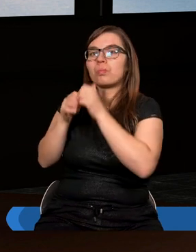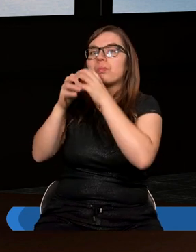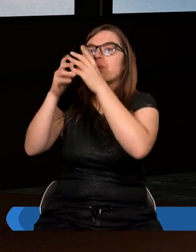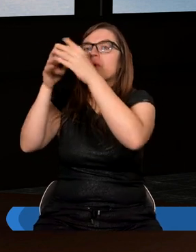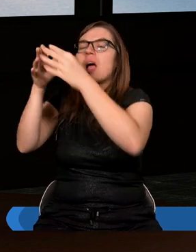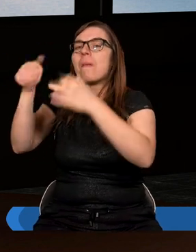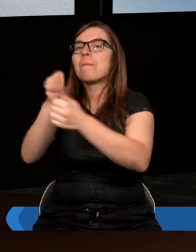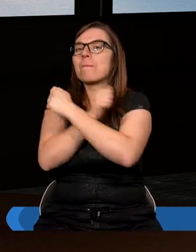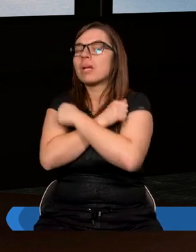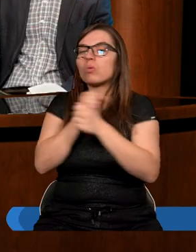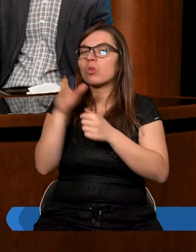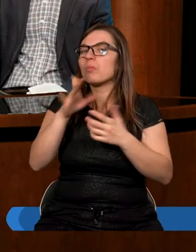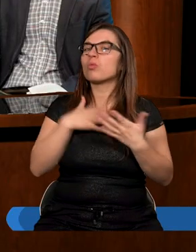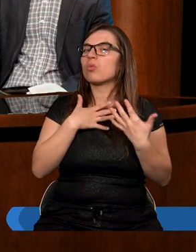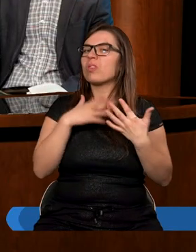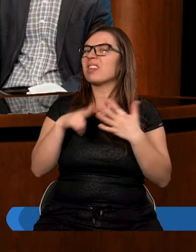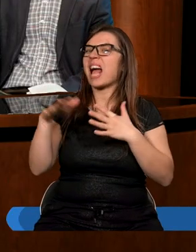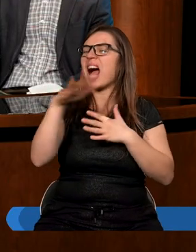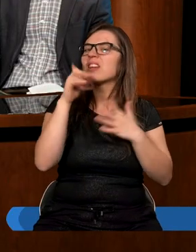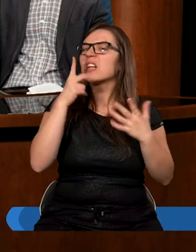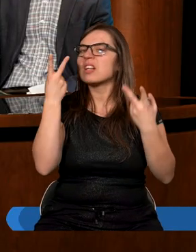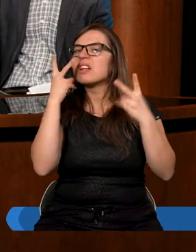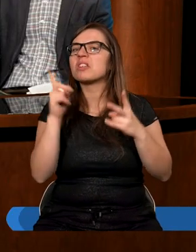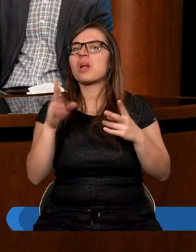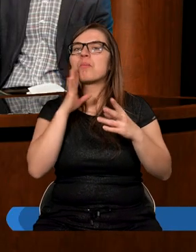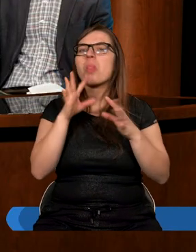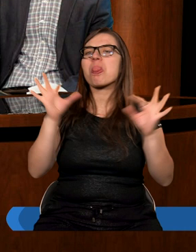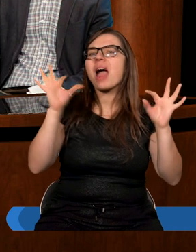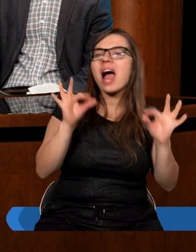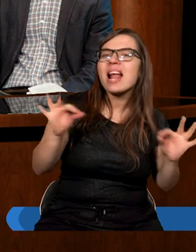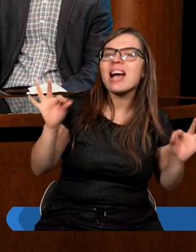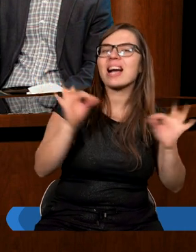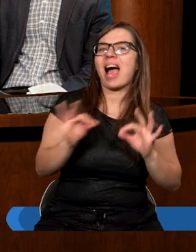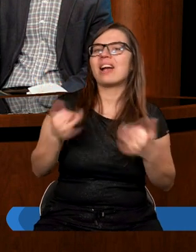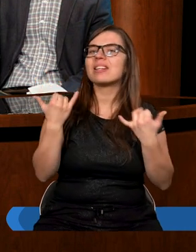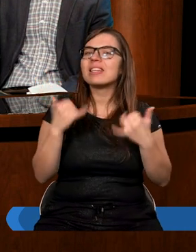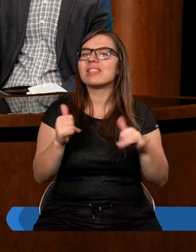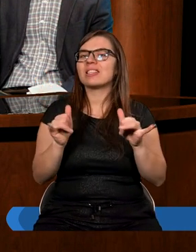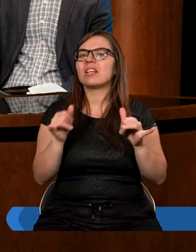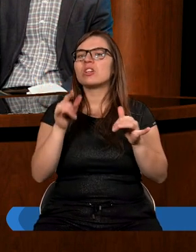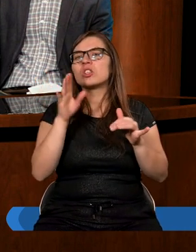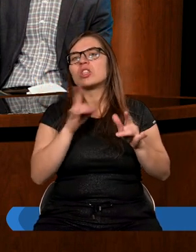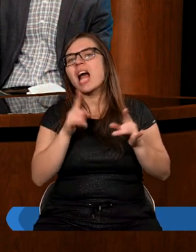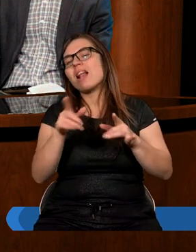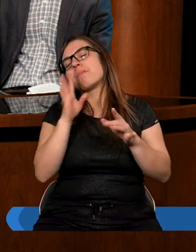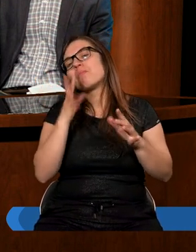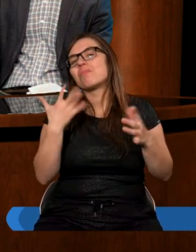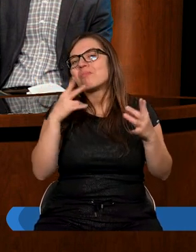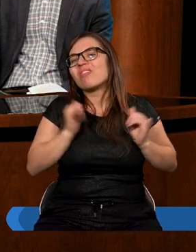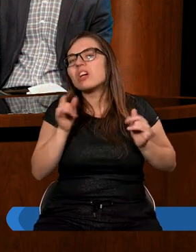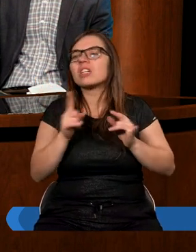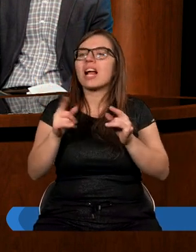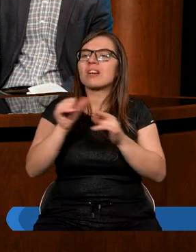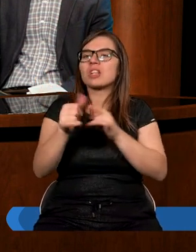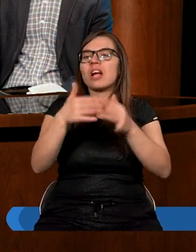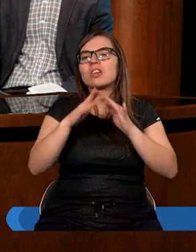zewnątrz widać, natomiast wszystko jest takie teraz stonowane, delikatne, jeżeli jest sytuacja dogodna, no to głoszę Ewangelię, jeżeli